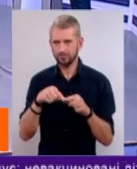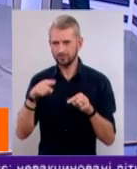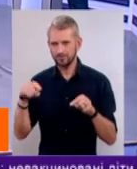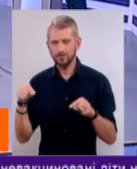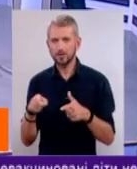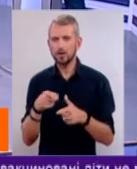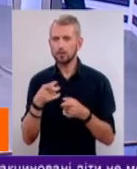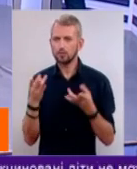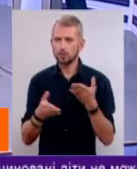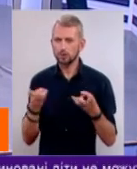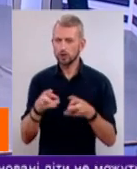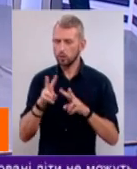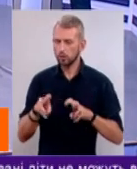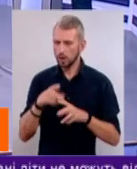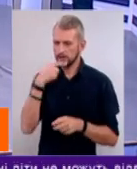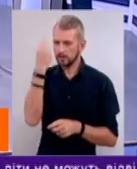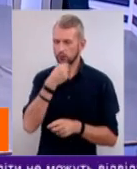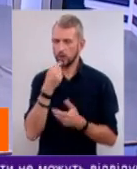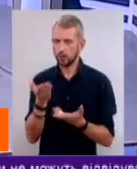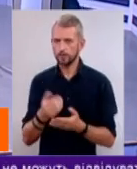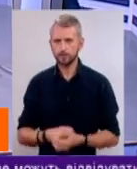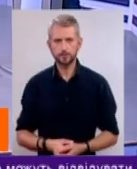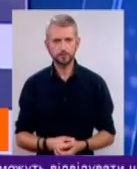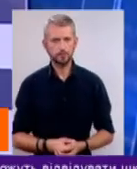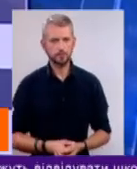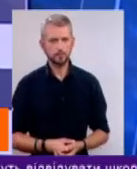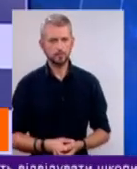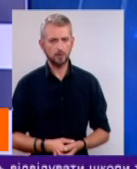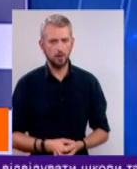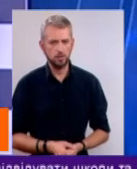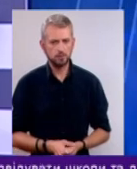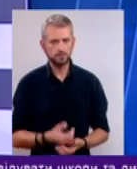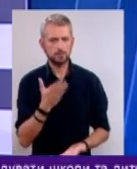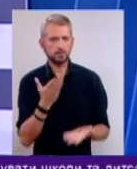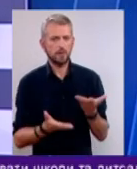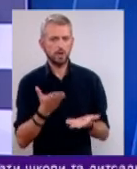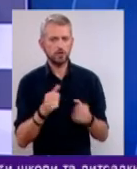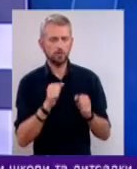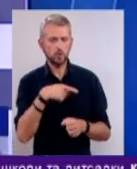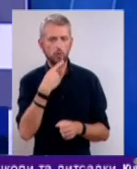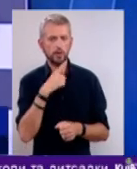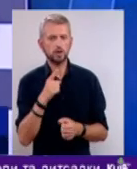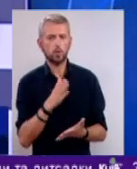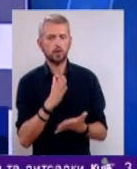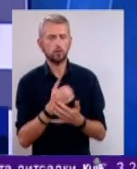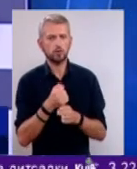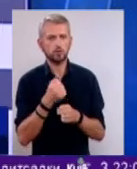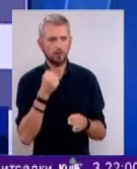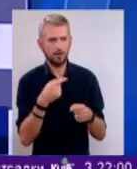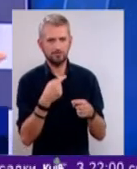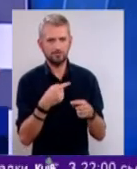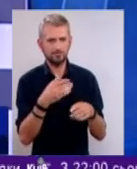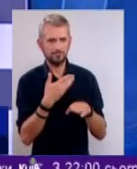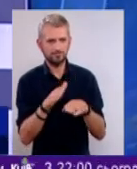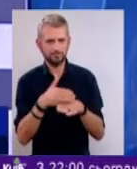розбиратися індивідуально. Розпочнемо з вас. Будь ласка, пані Олена. Напевне, навряд чи можна говорити, що існує жорстка градація. Як